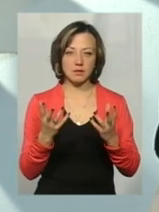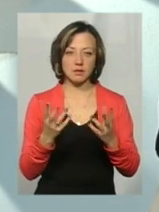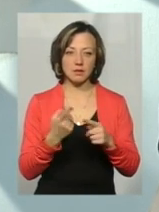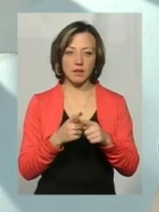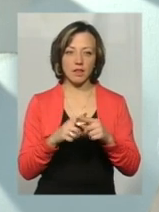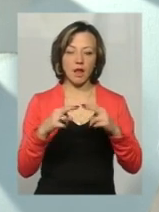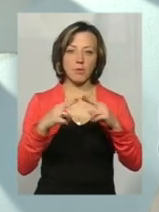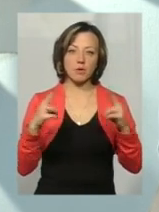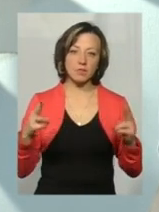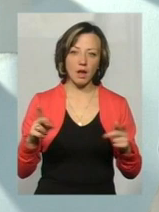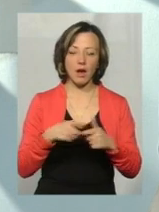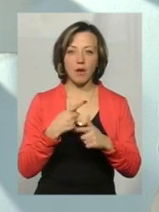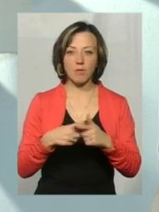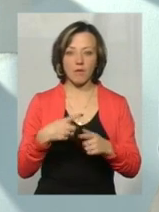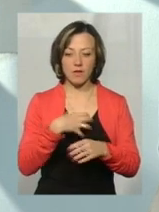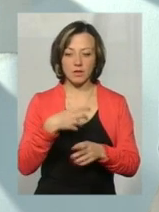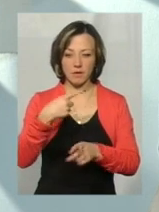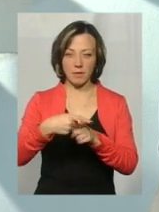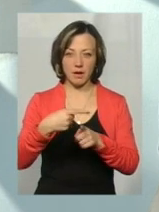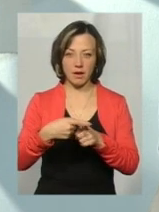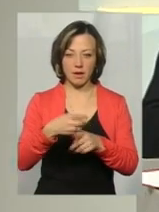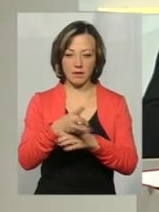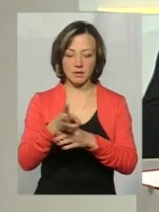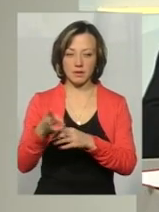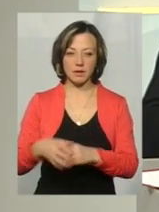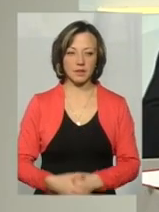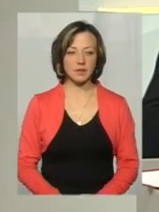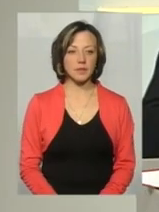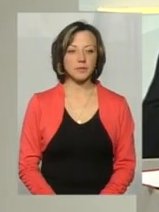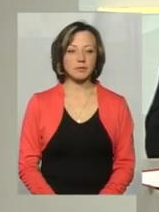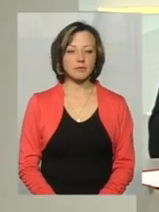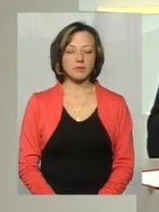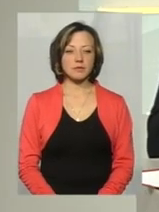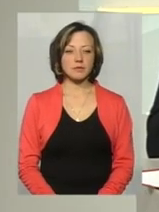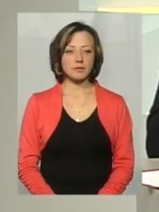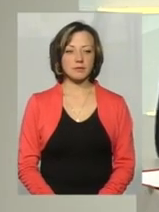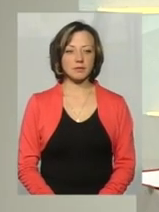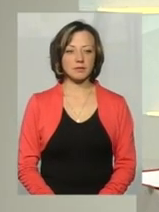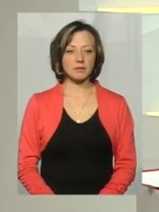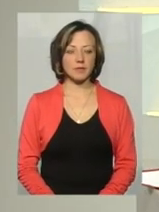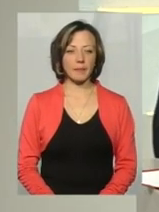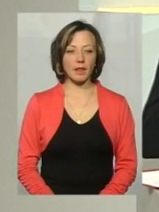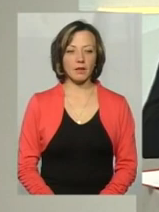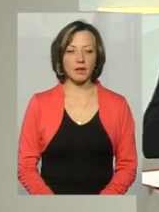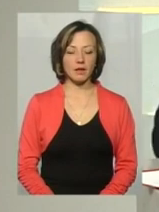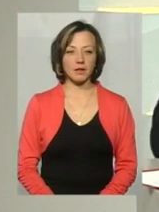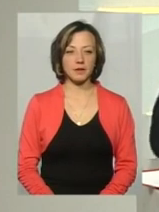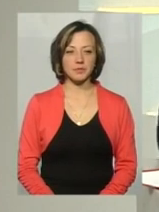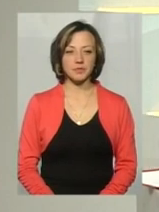постах або на основних перехрестях. Я зрозумів. Але знаєте, що я розмовляв